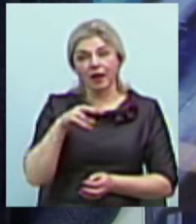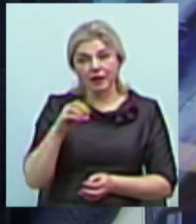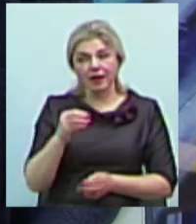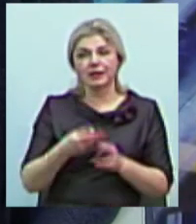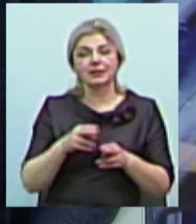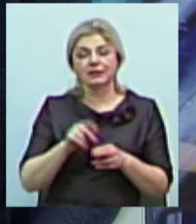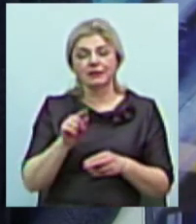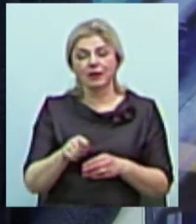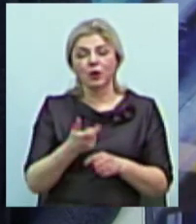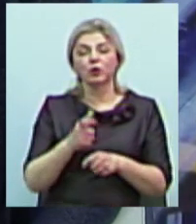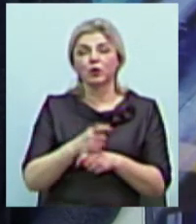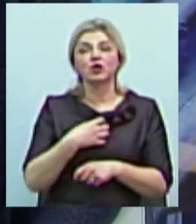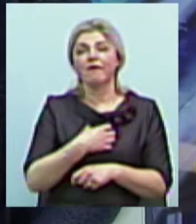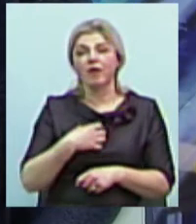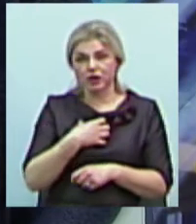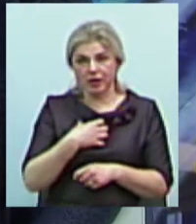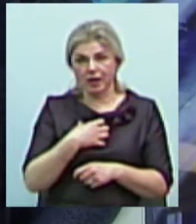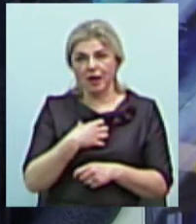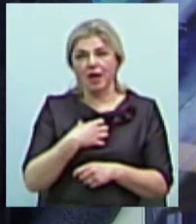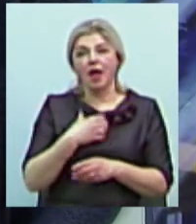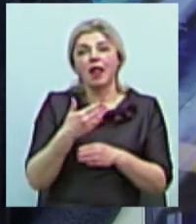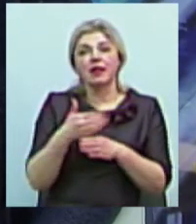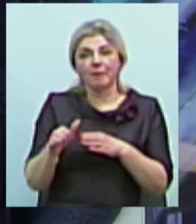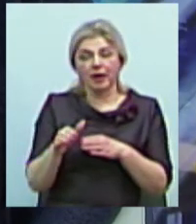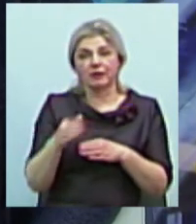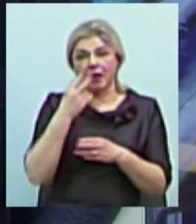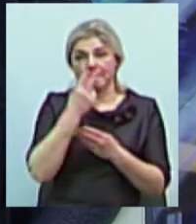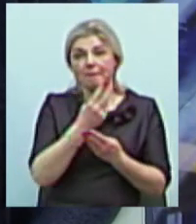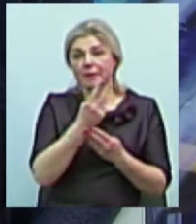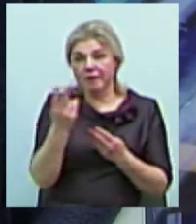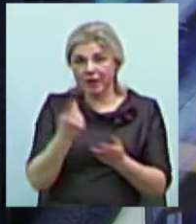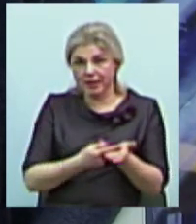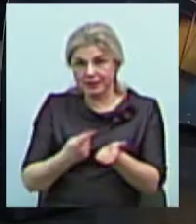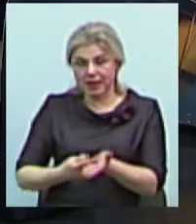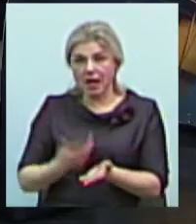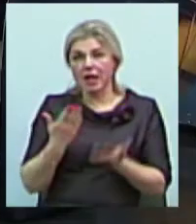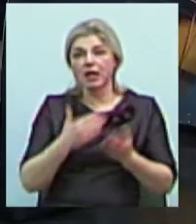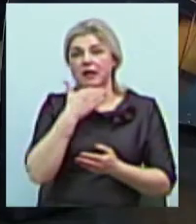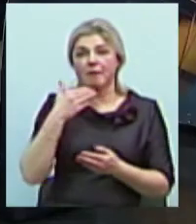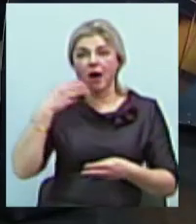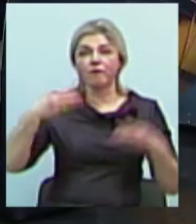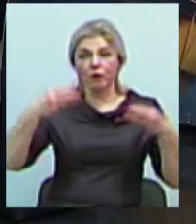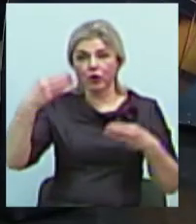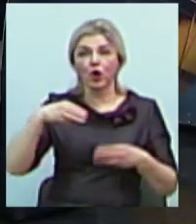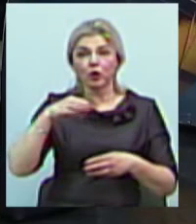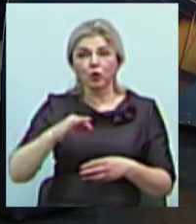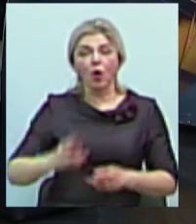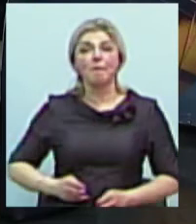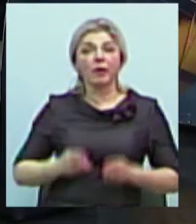дуже важливий елемент превенції. Тобто, якщо ми встановлюємо дуже багато камер, то потенційний правопорушник, мабуть,